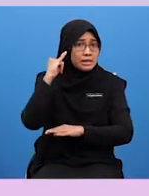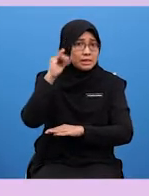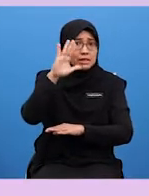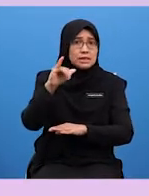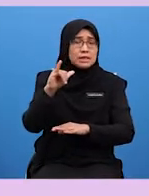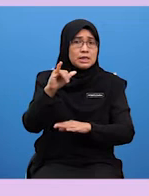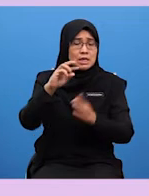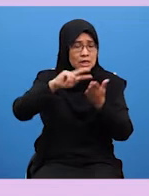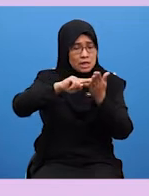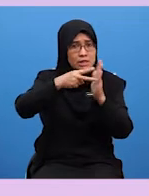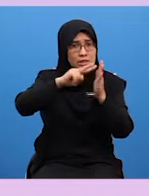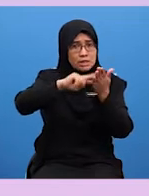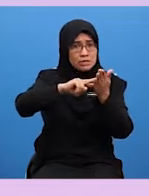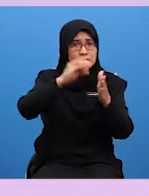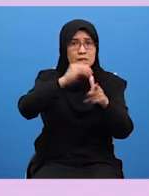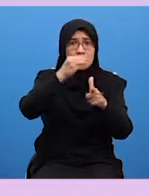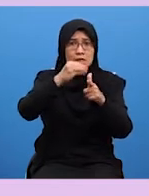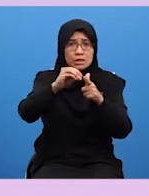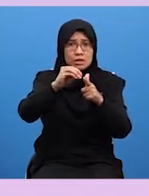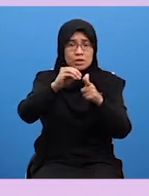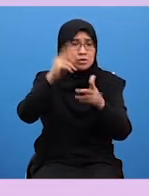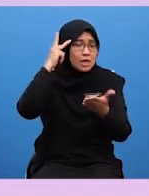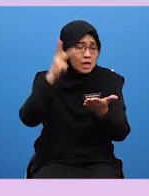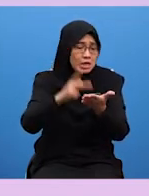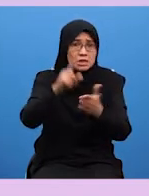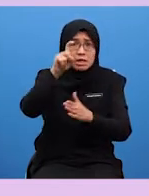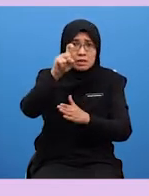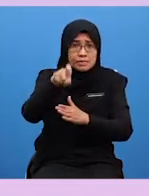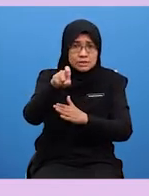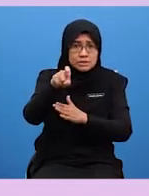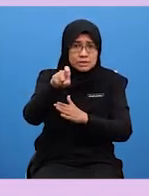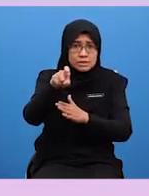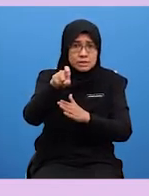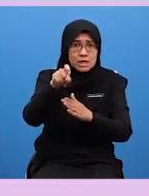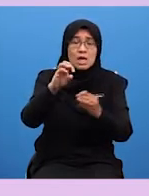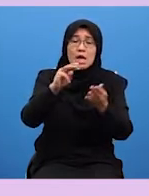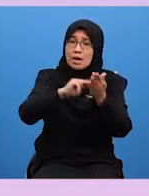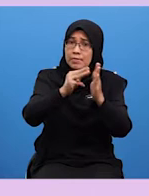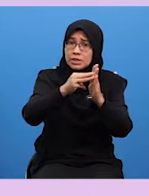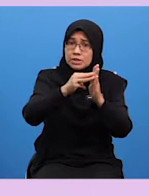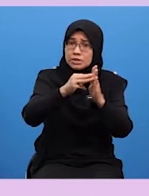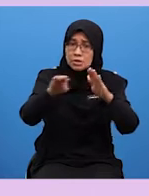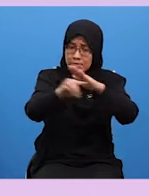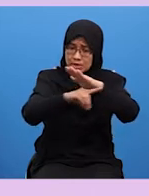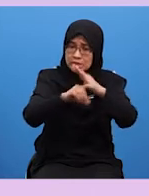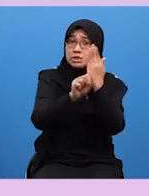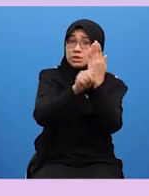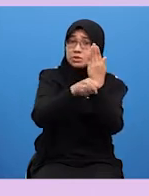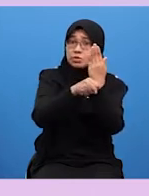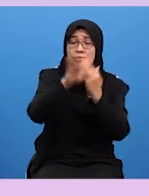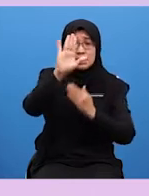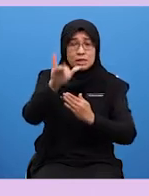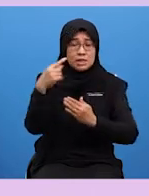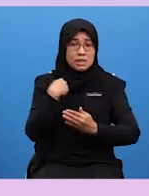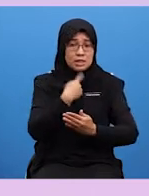didefinisikan Atau dikenalpasti maksudnya berdasarkan kepada sumber yang dirujuk